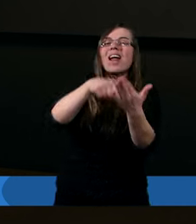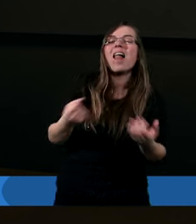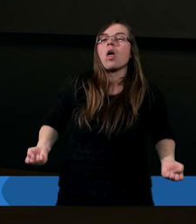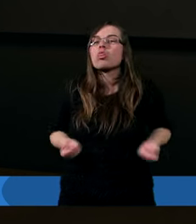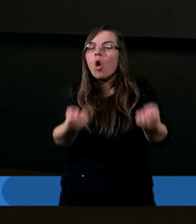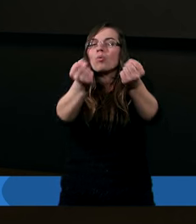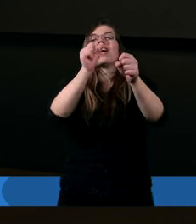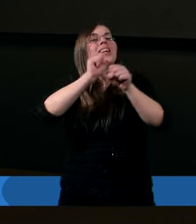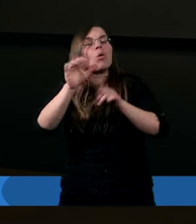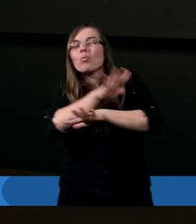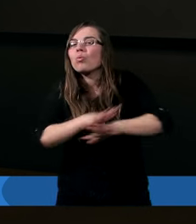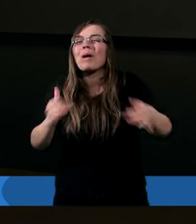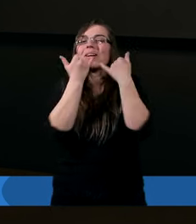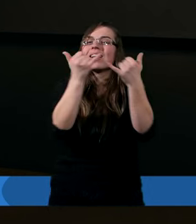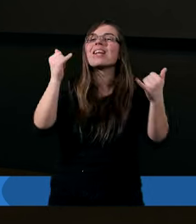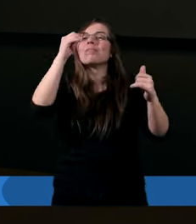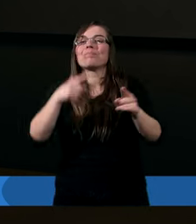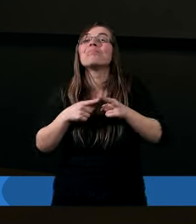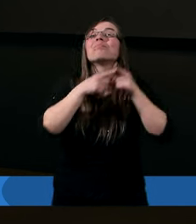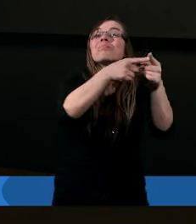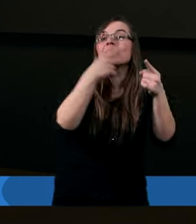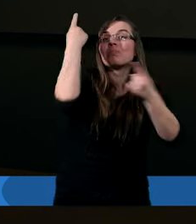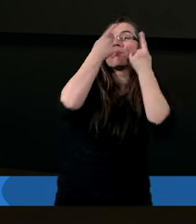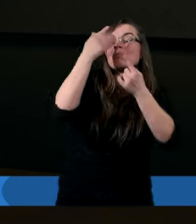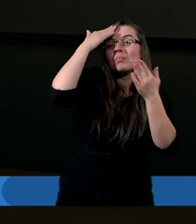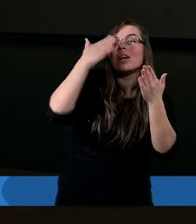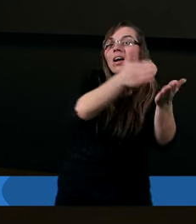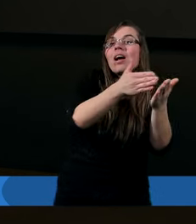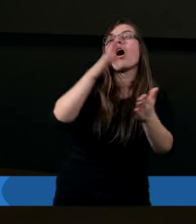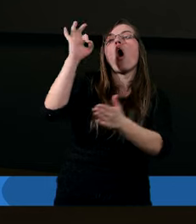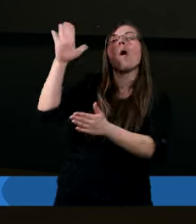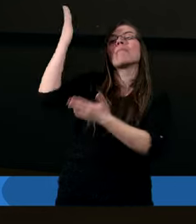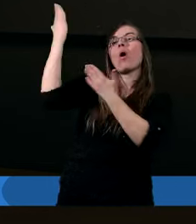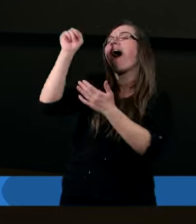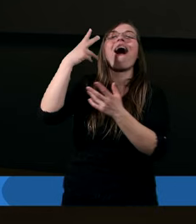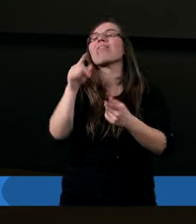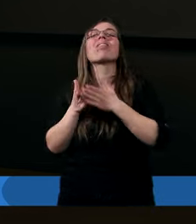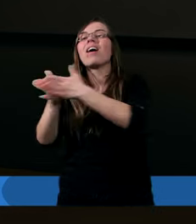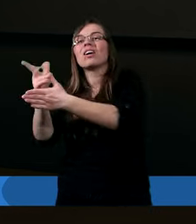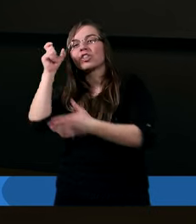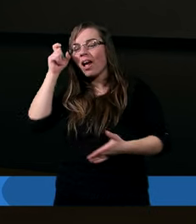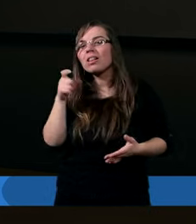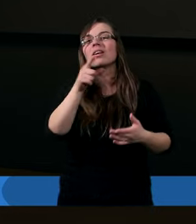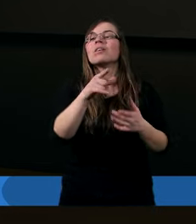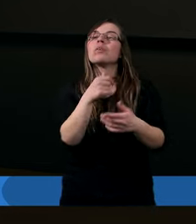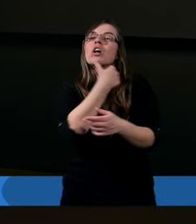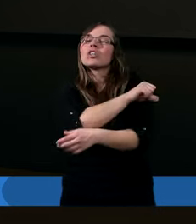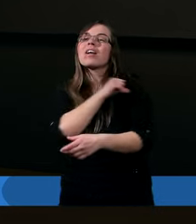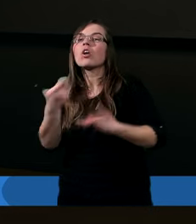są zupełnie inne i ukierunkowane na coś innego. Nieraz chrześcijanie robią